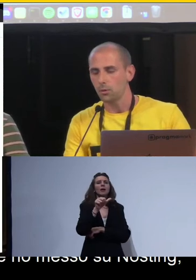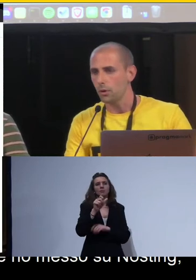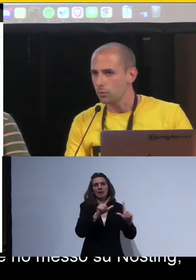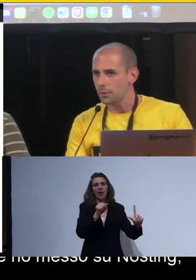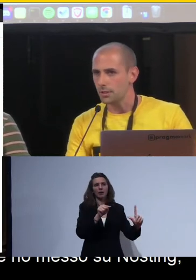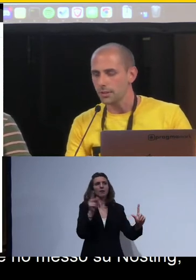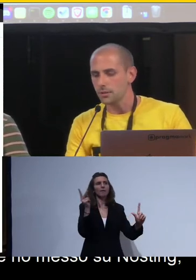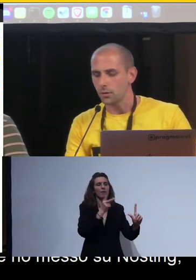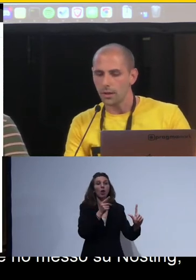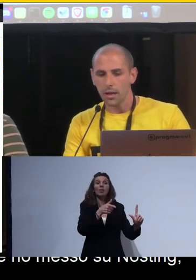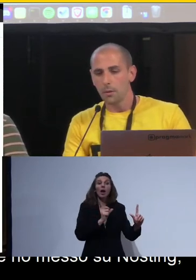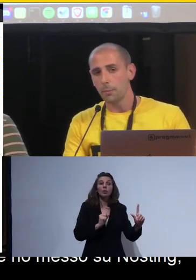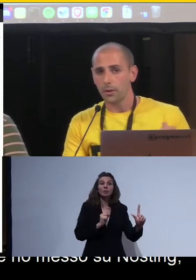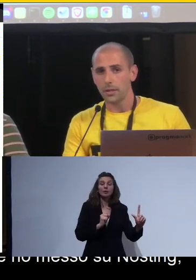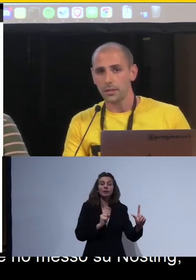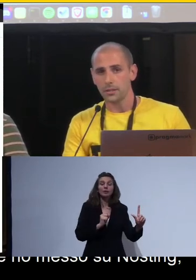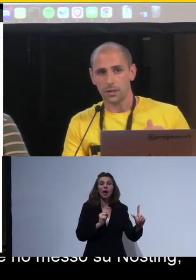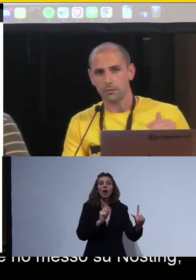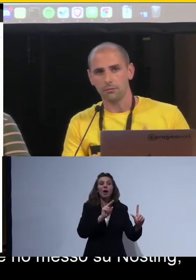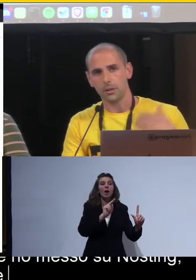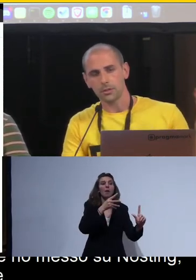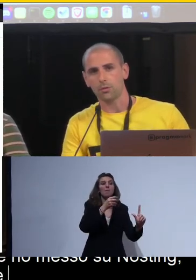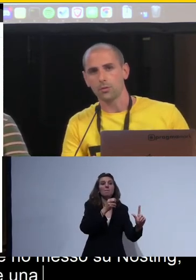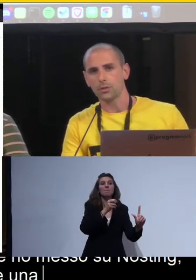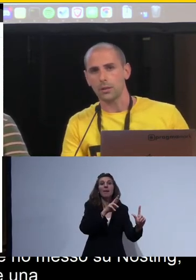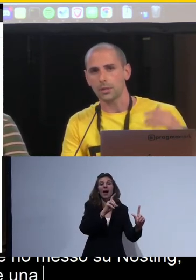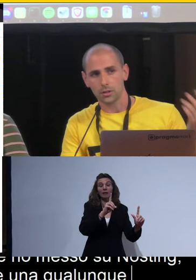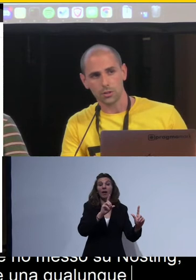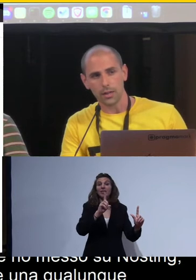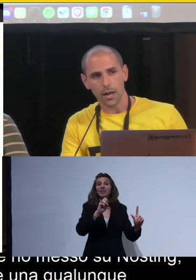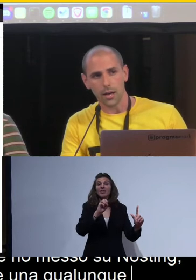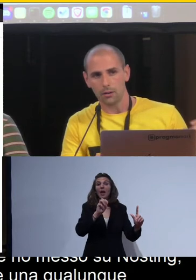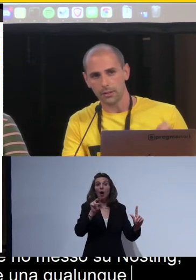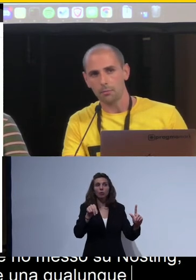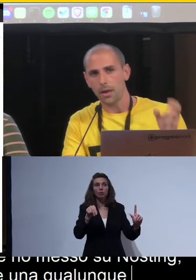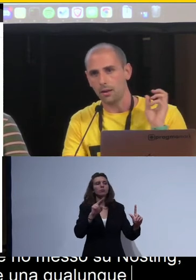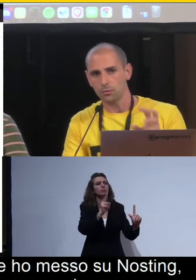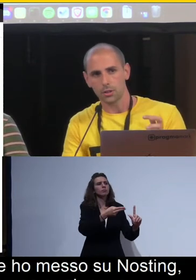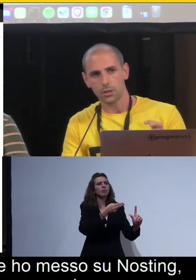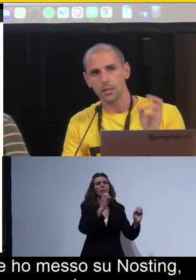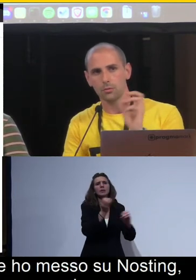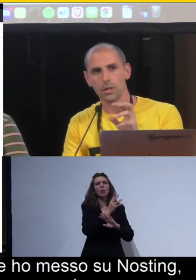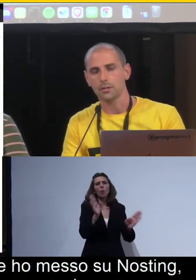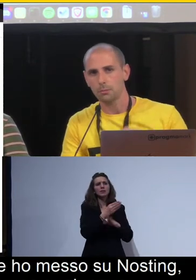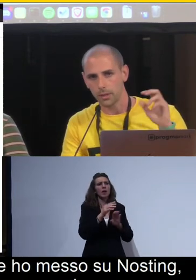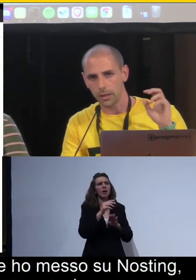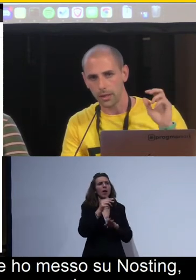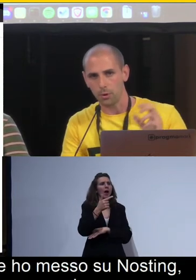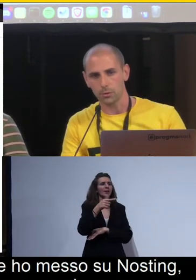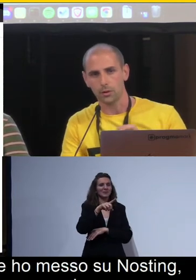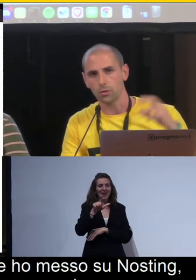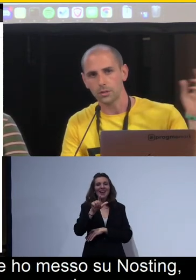una qualunque presentazione per poi lanciare uno script, generare un HTML, un CSS, un JavaScript